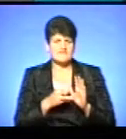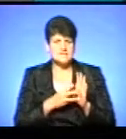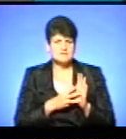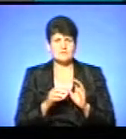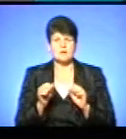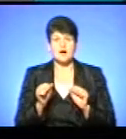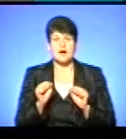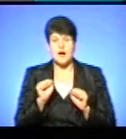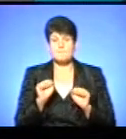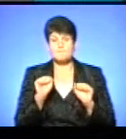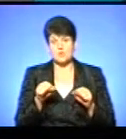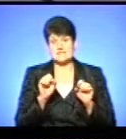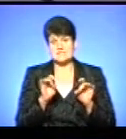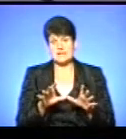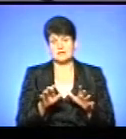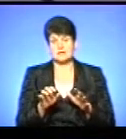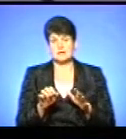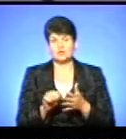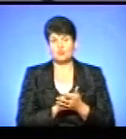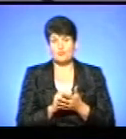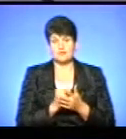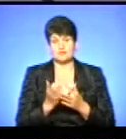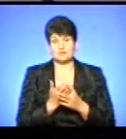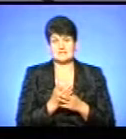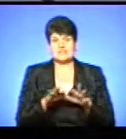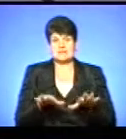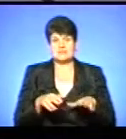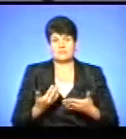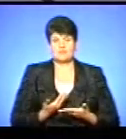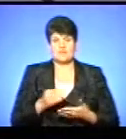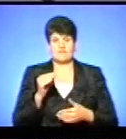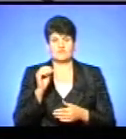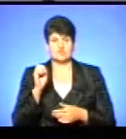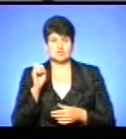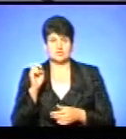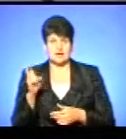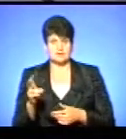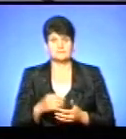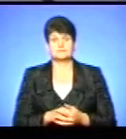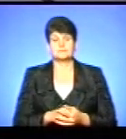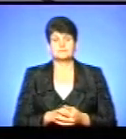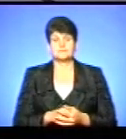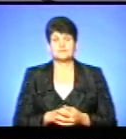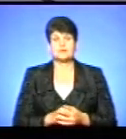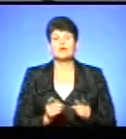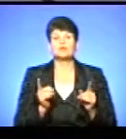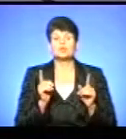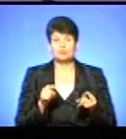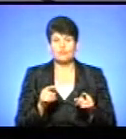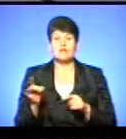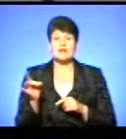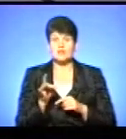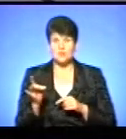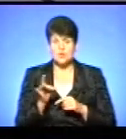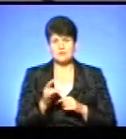соціального захисту, а могли здати ці документи за місцем проживання в своєму жеку. А в районах,